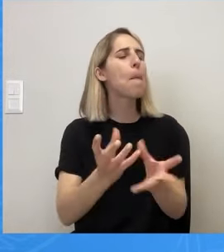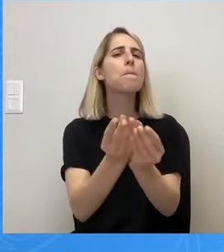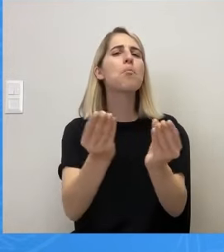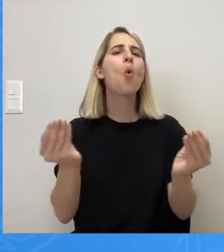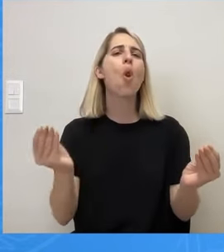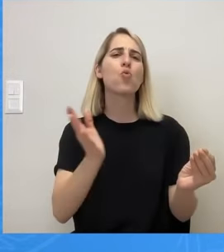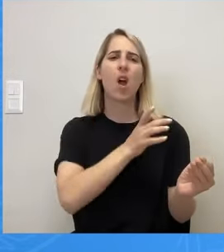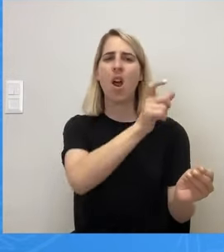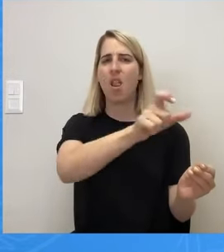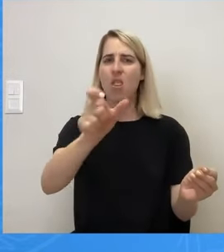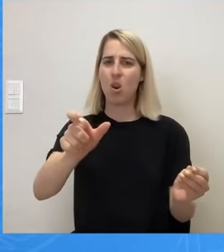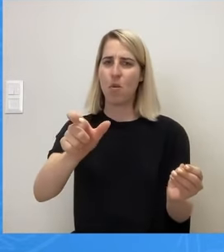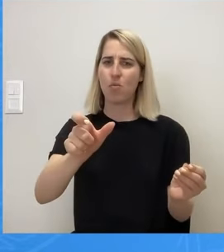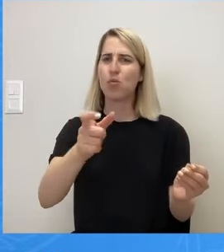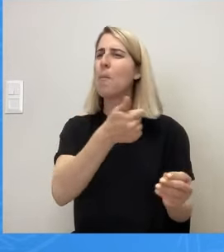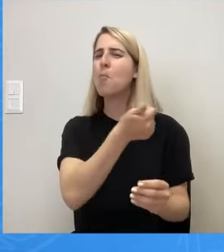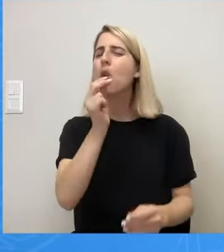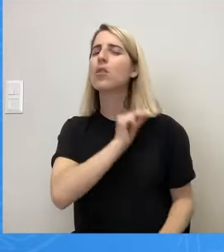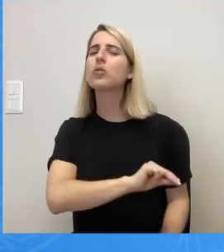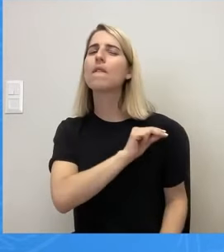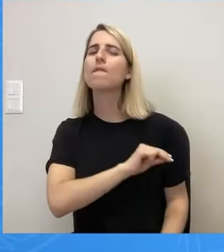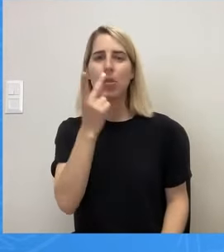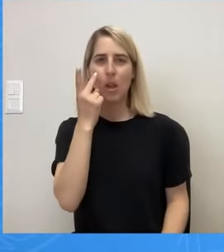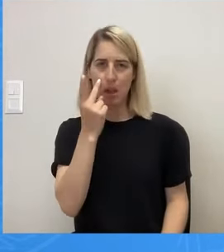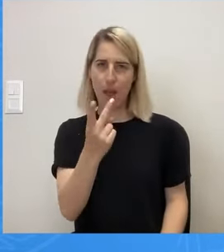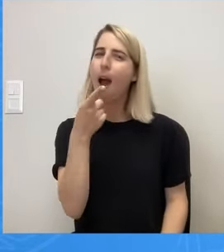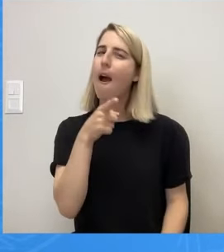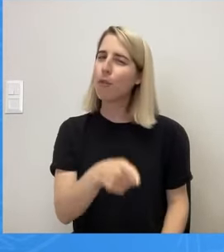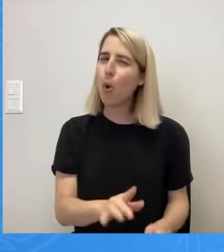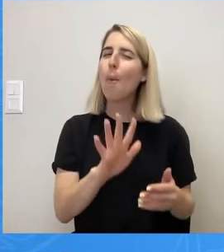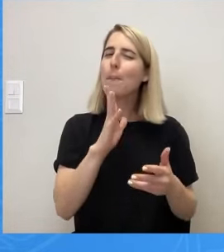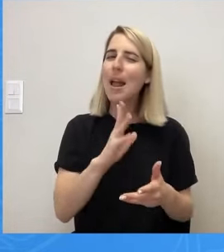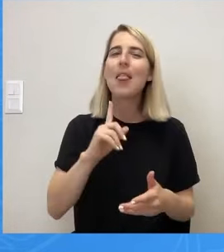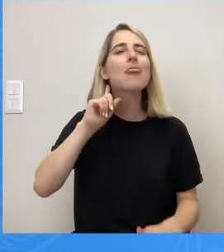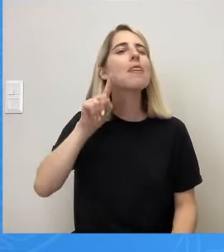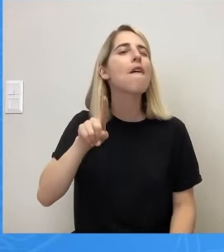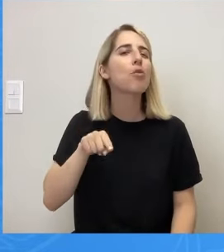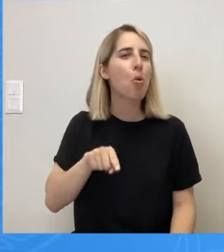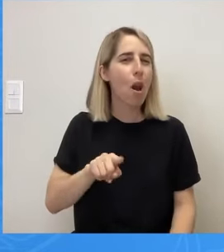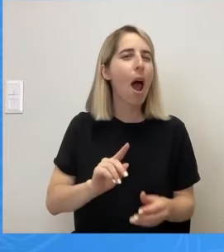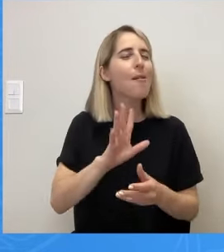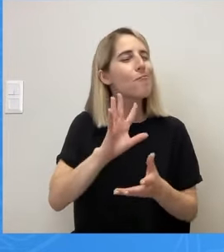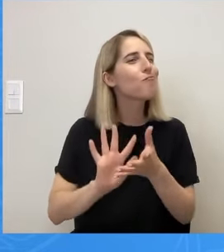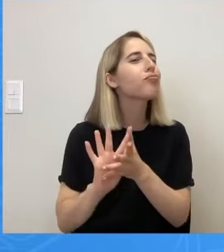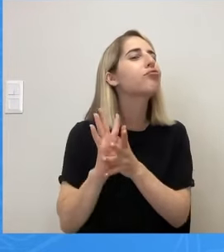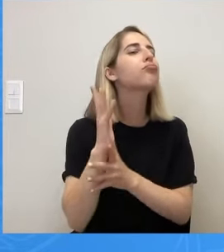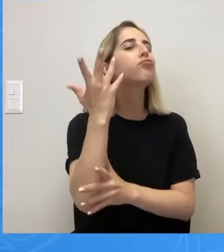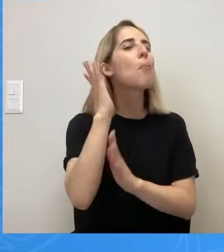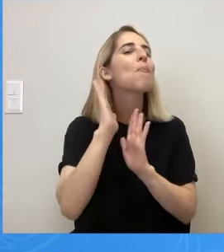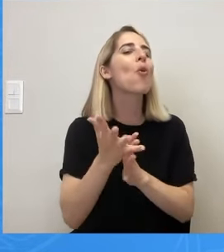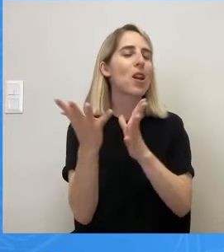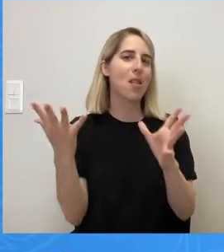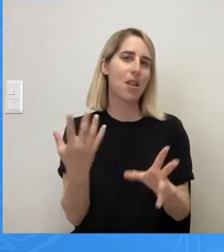υπάρχει και ένα πολιτικό κλίμα στο οποίο ανθίζει η διαφθορά. Και όχι μόνο όταν έρχεται στην